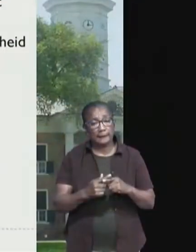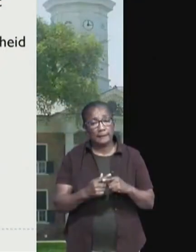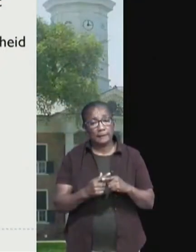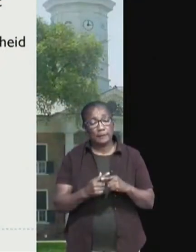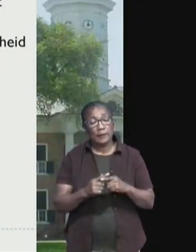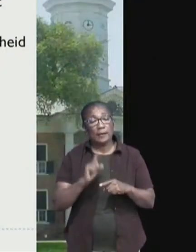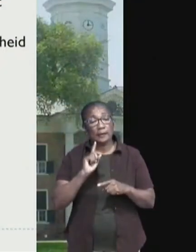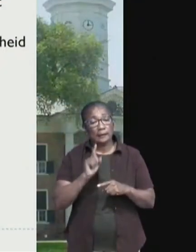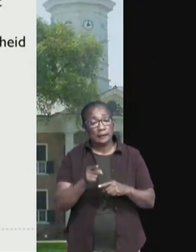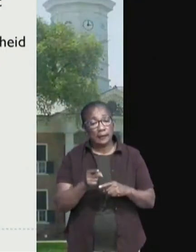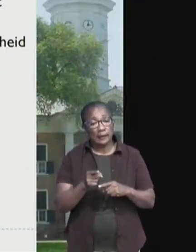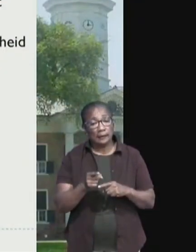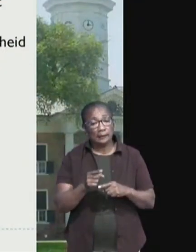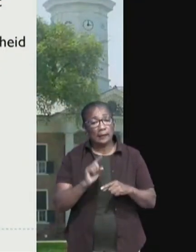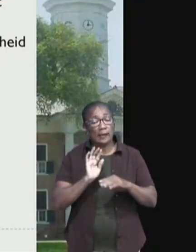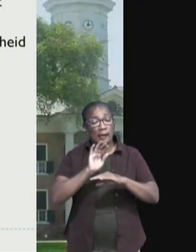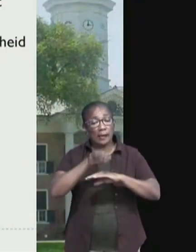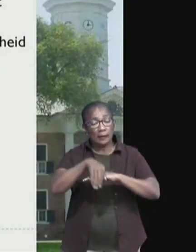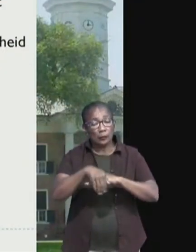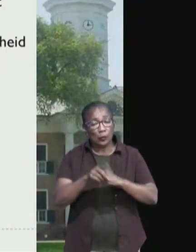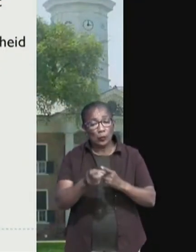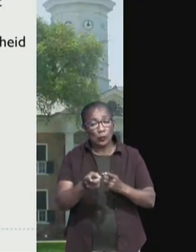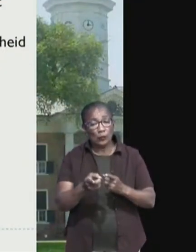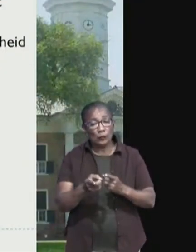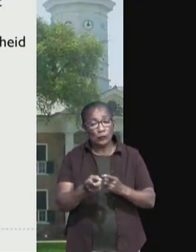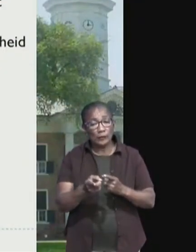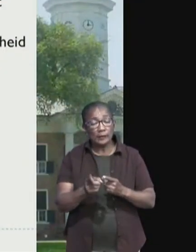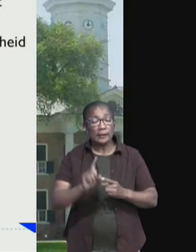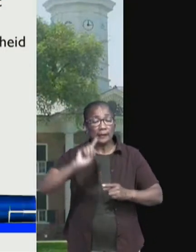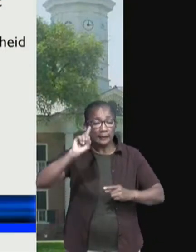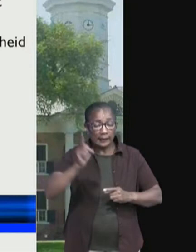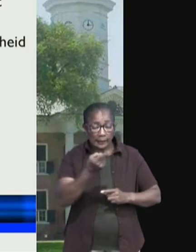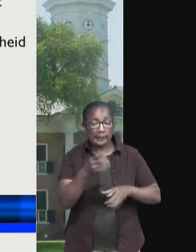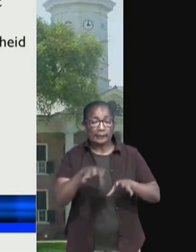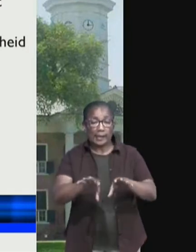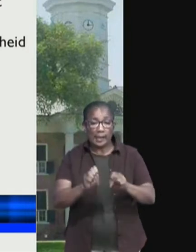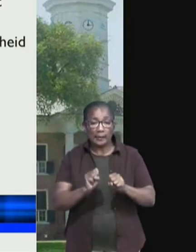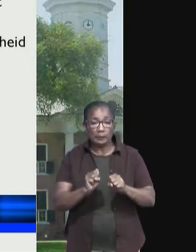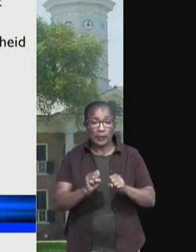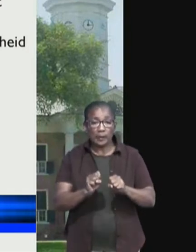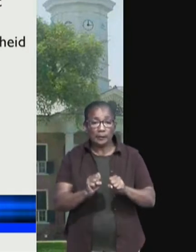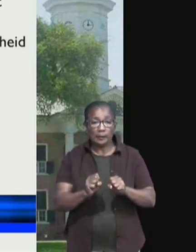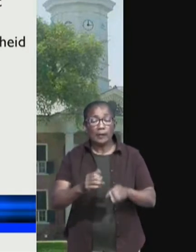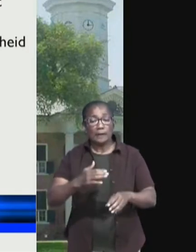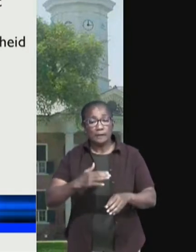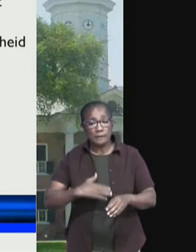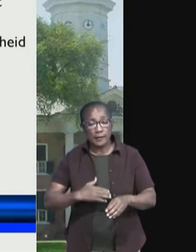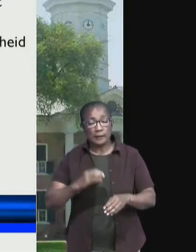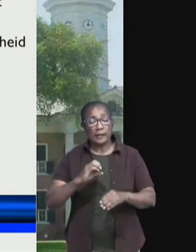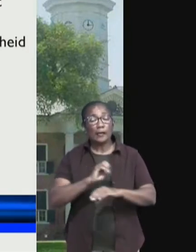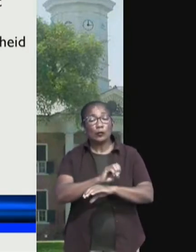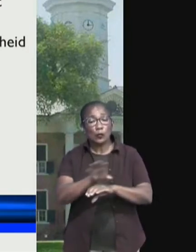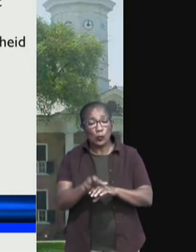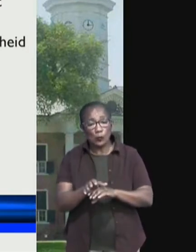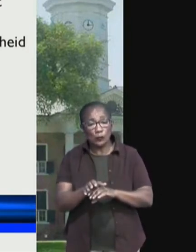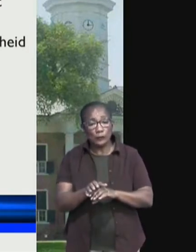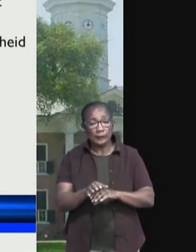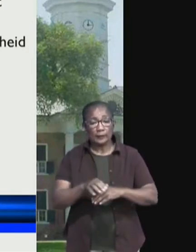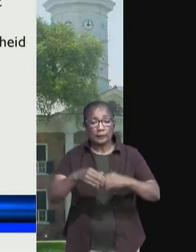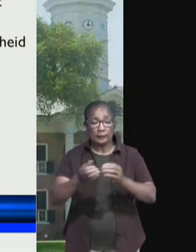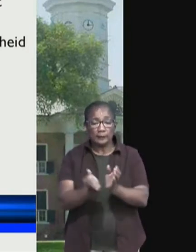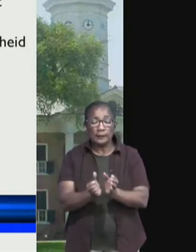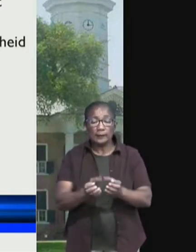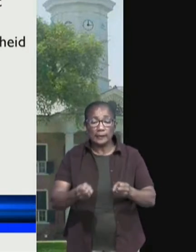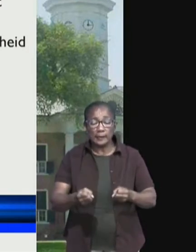Dat houdt in natuurlijk de directe aanpak van het COVID-medical team.